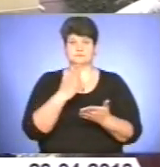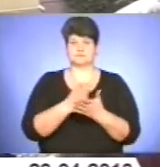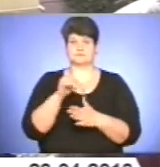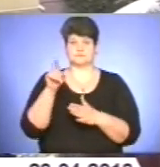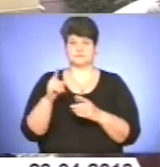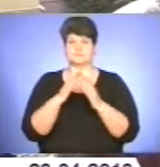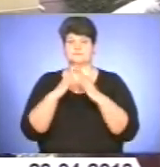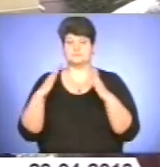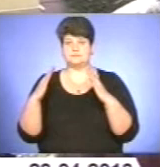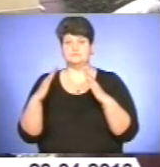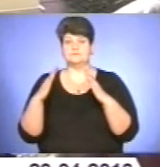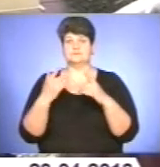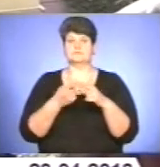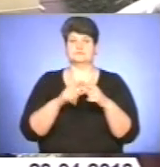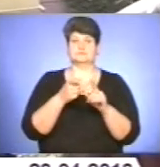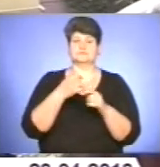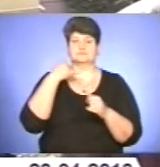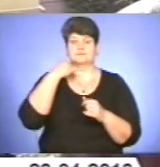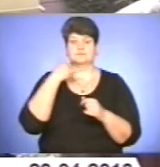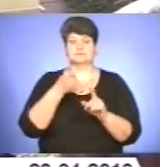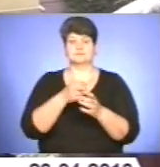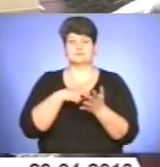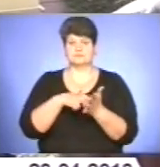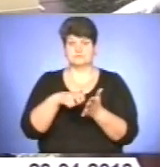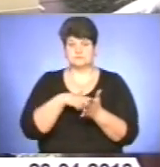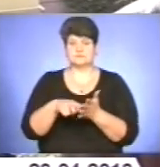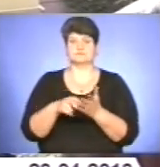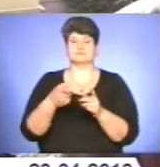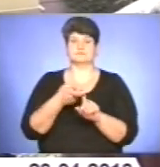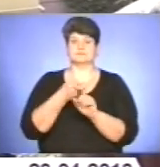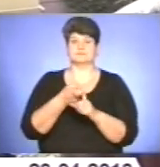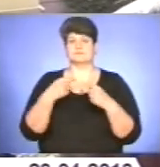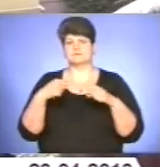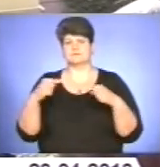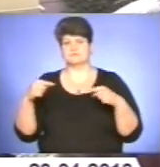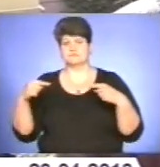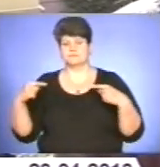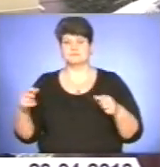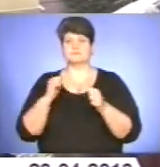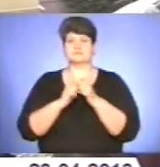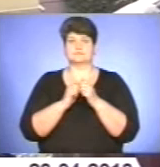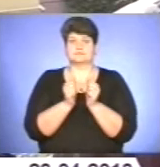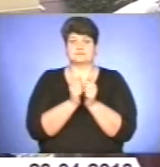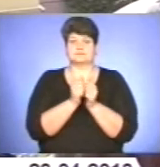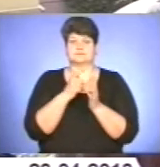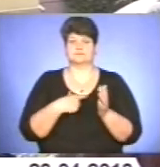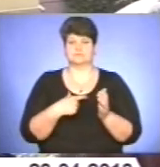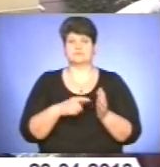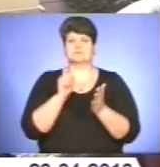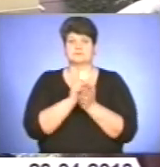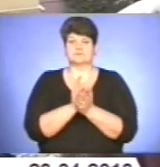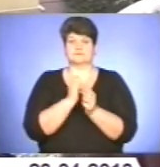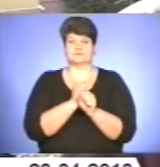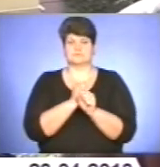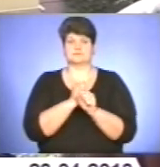пошта, чи це зв'язок, чи це інші обслужив спілки і так далі. Кожен біля себе має привести в порядок